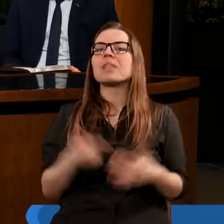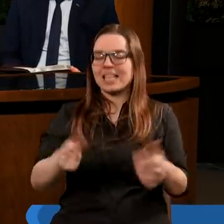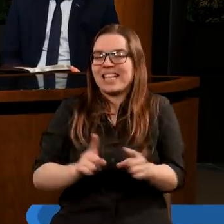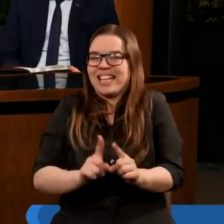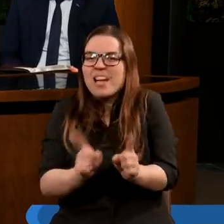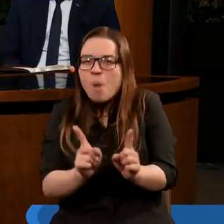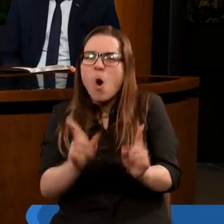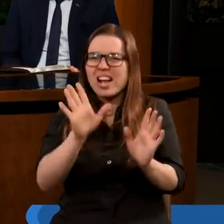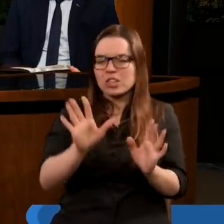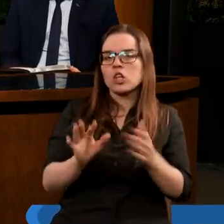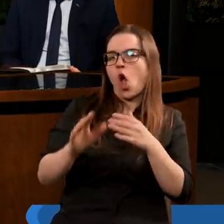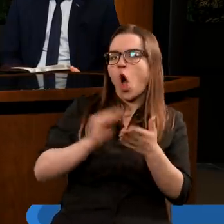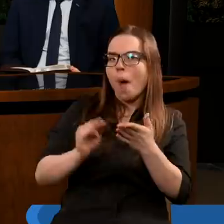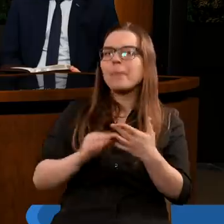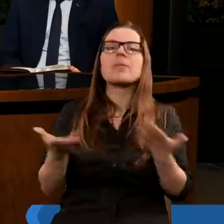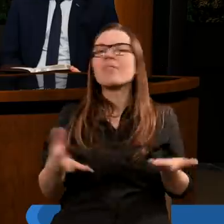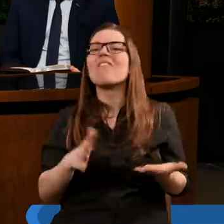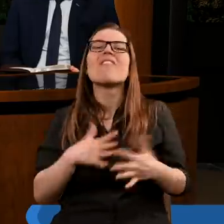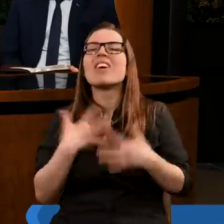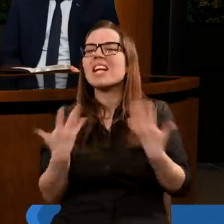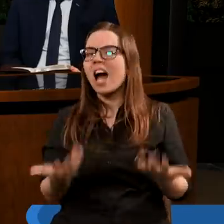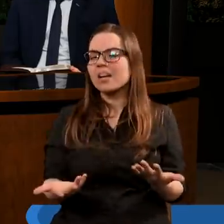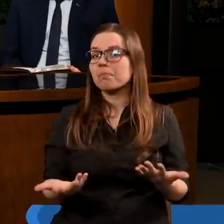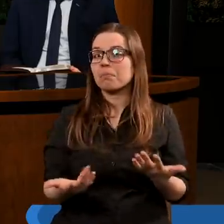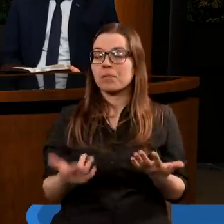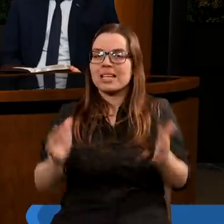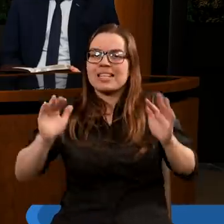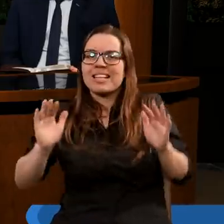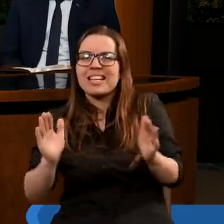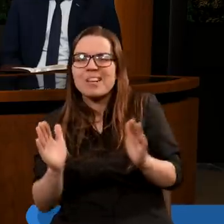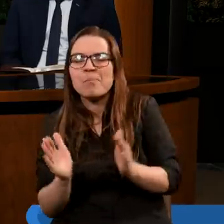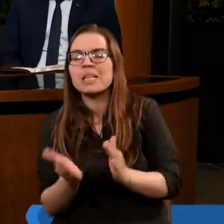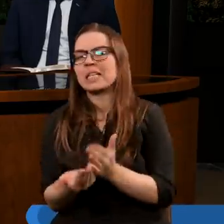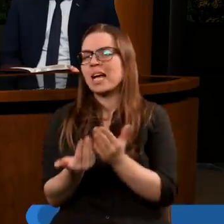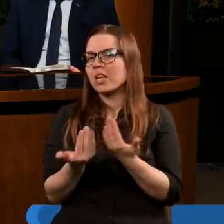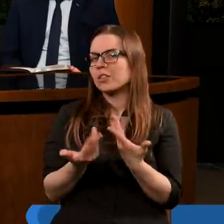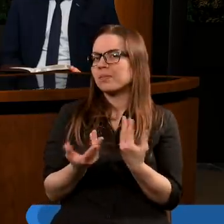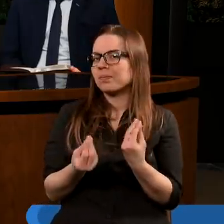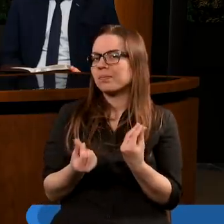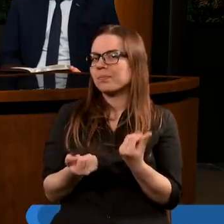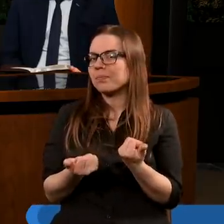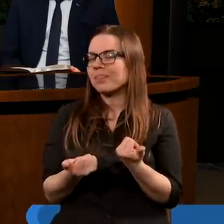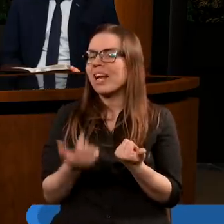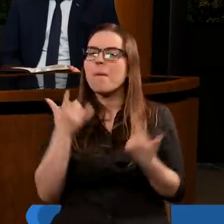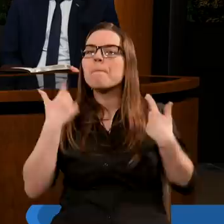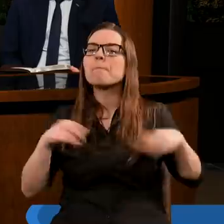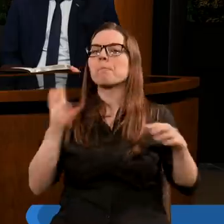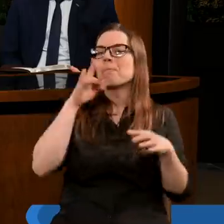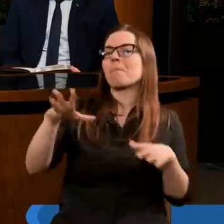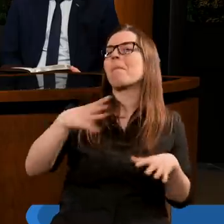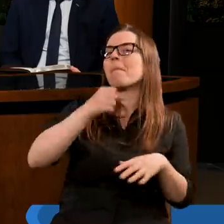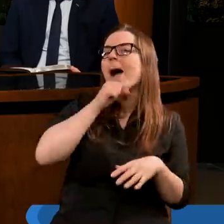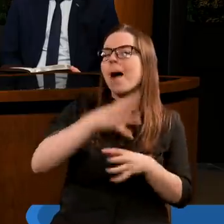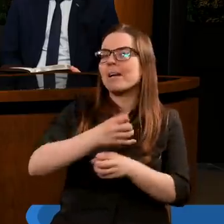opisie wydaje się, że zmniejszy jakby siłę, potęgę tego Babylonu,